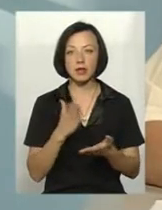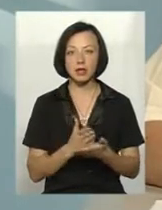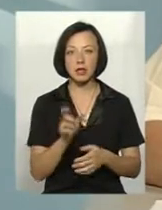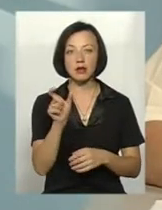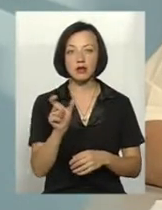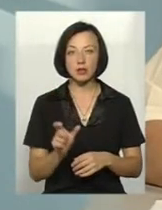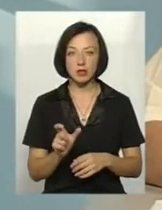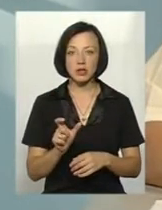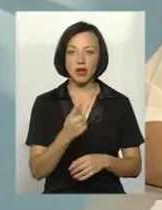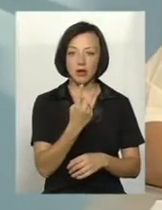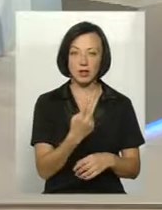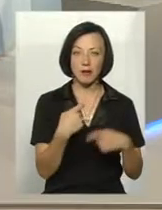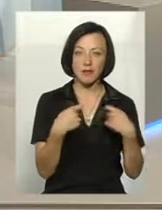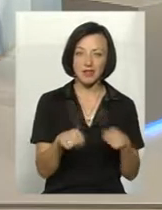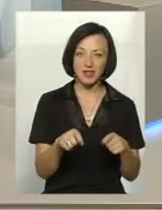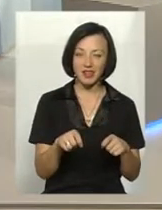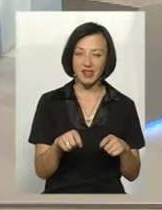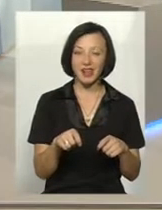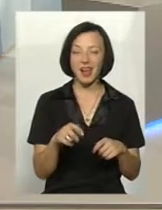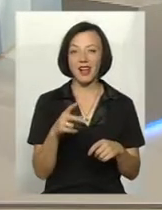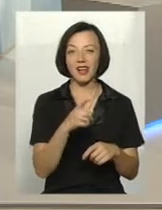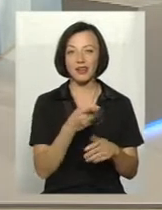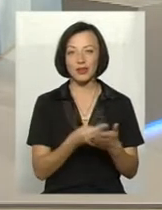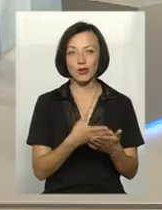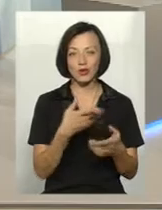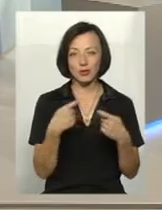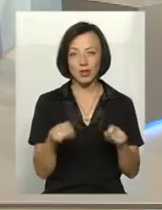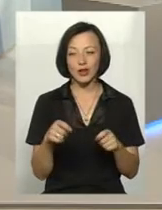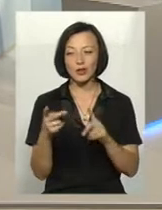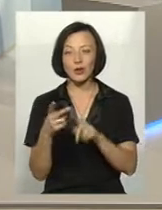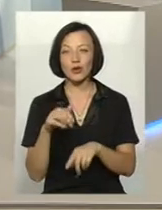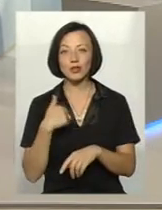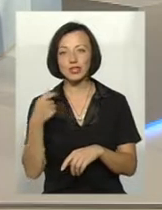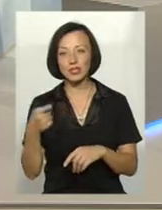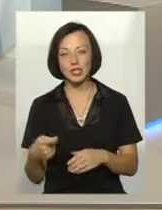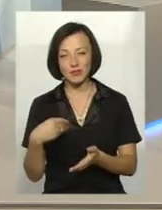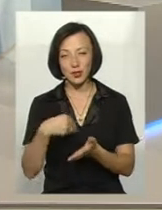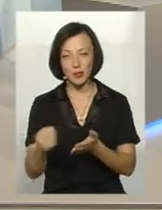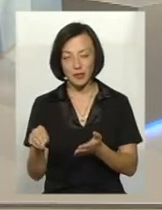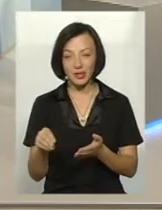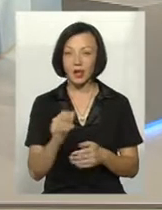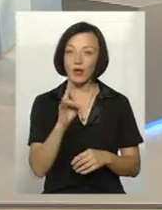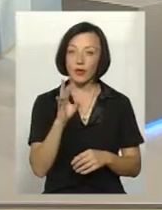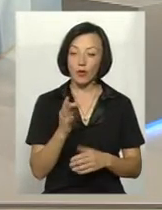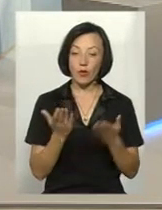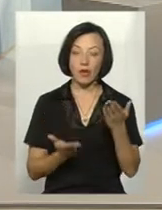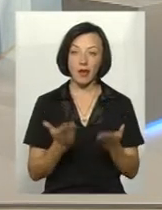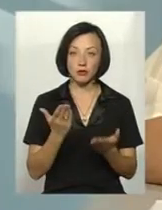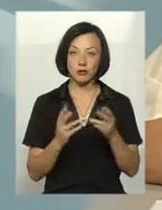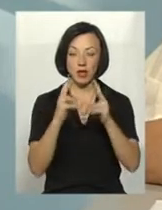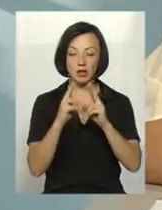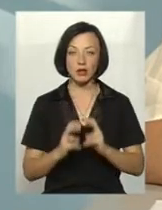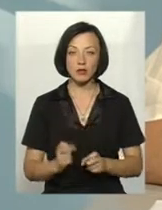одна та, що продає, та, що Один хоче продати, другий дешевше купити. Але якщо аналізуючи